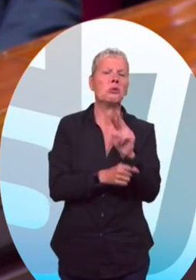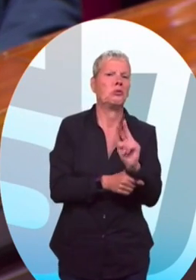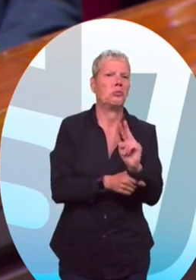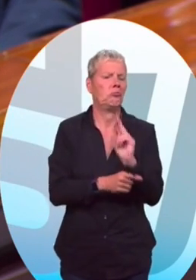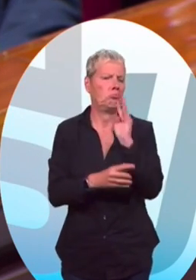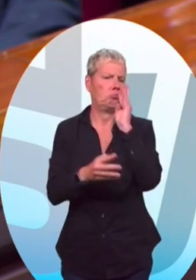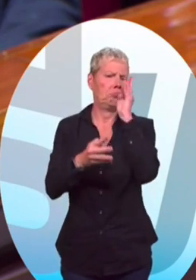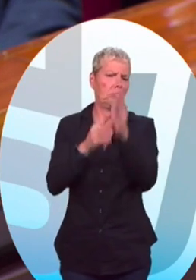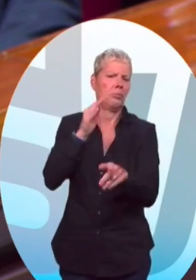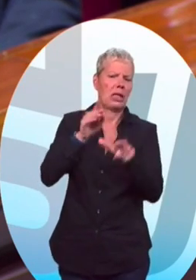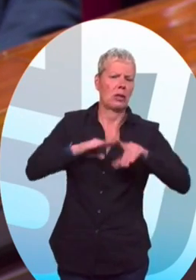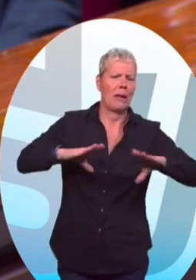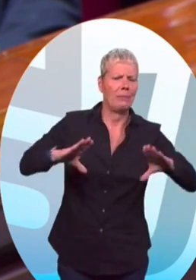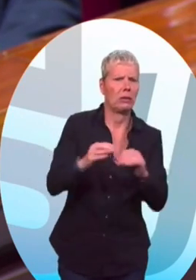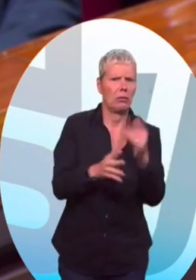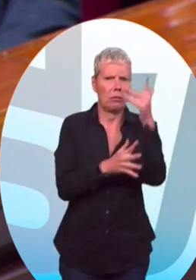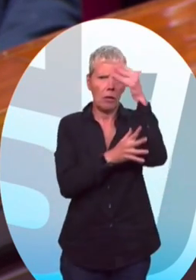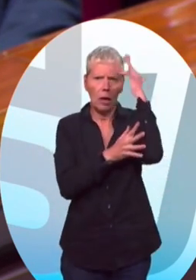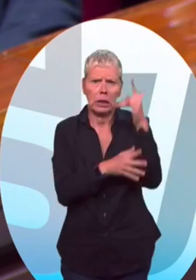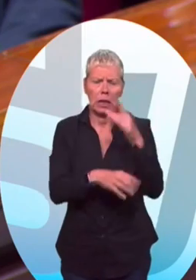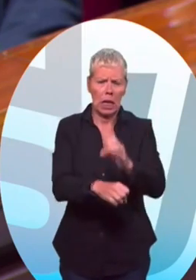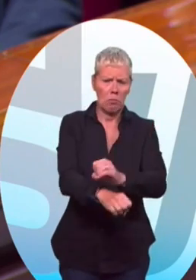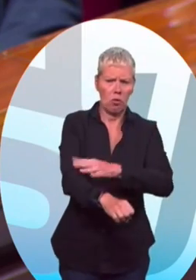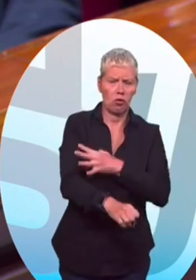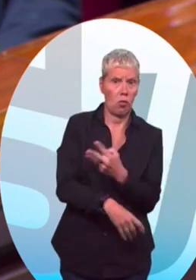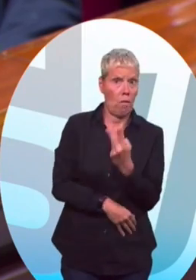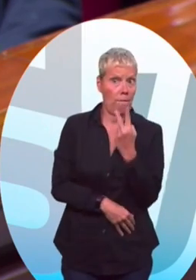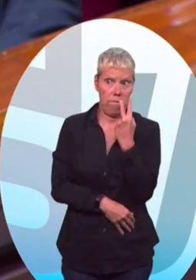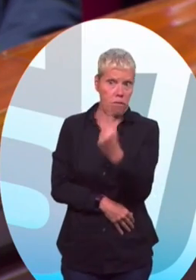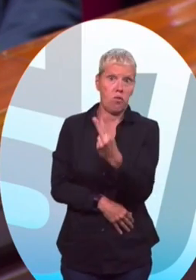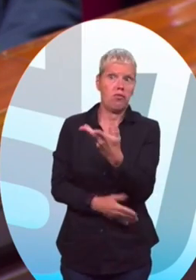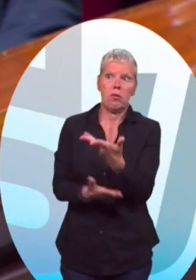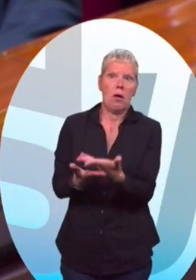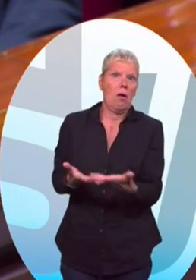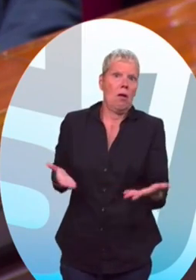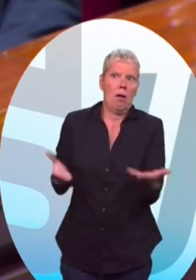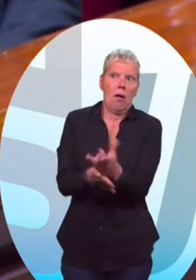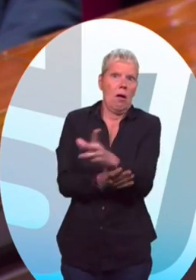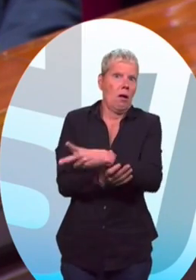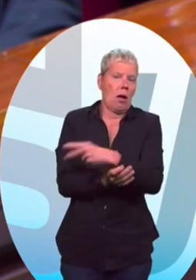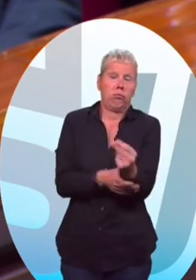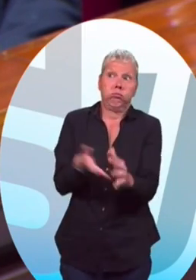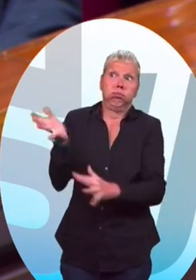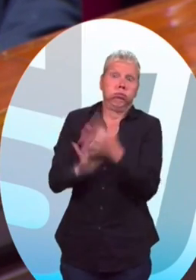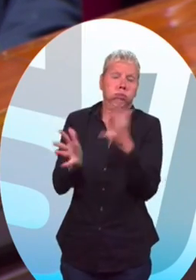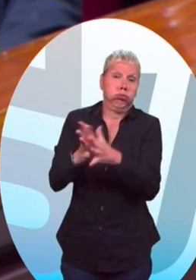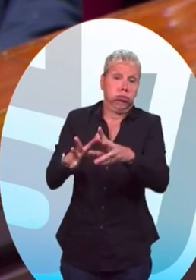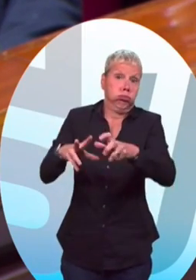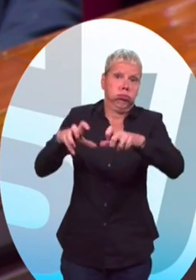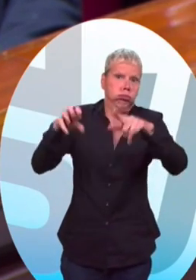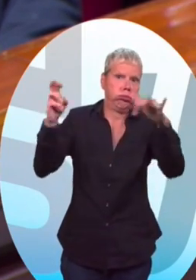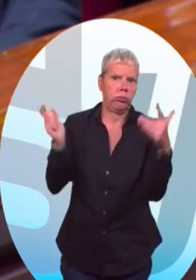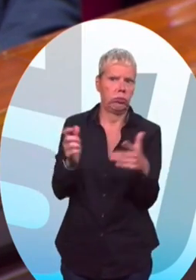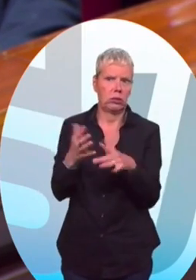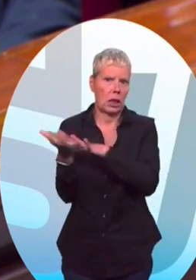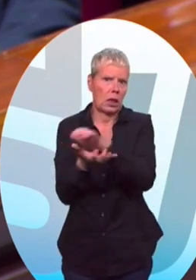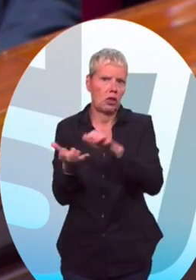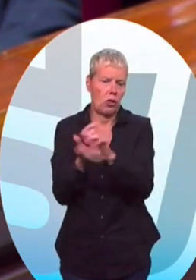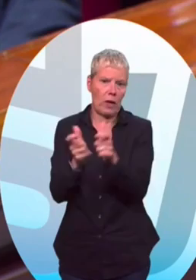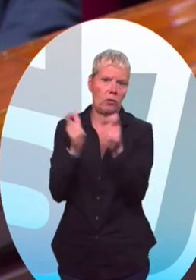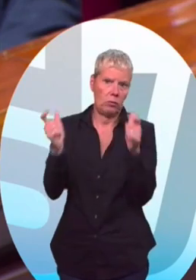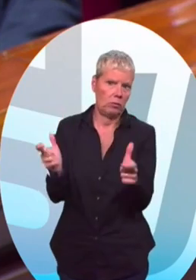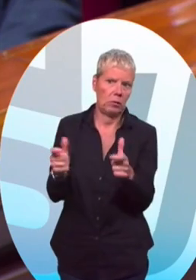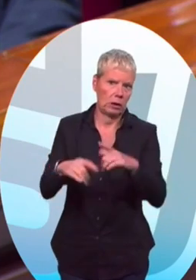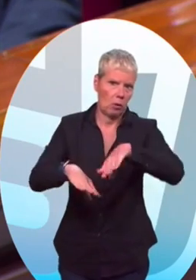des habitants qui ont été témoins de cette très grave catastrophe industrielle qui est survenue